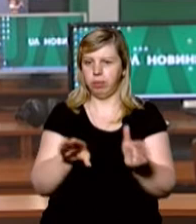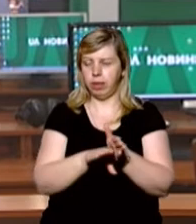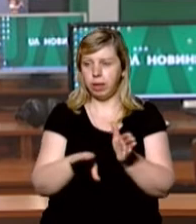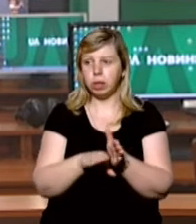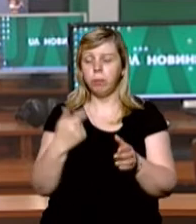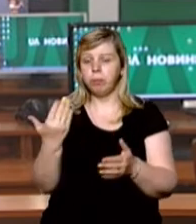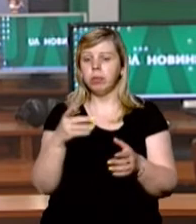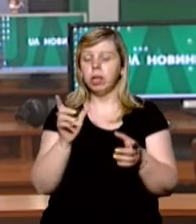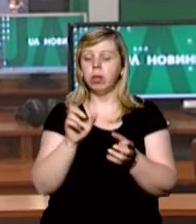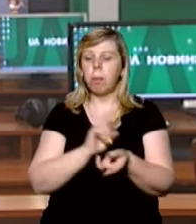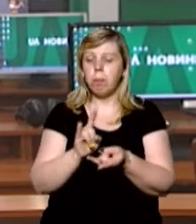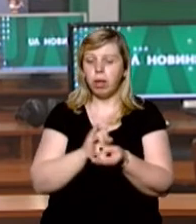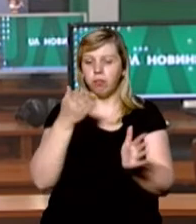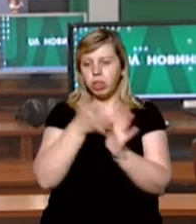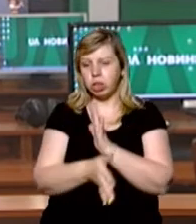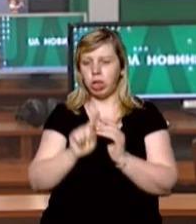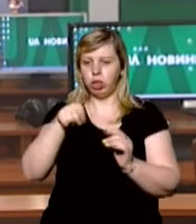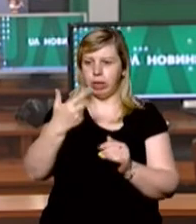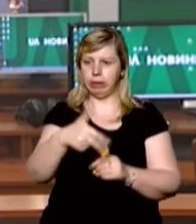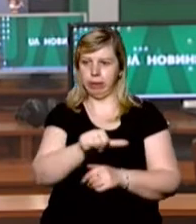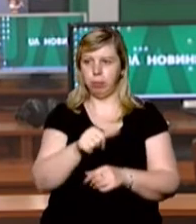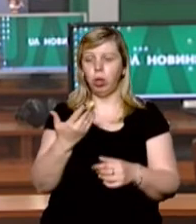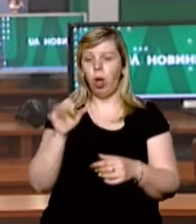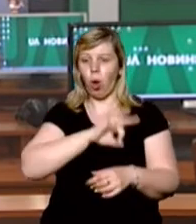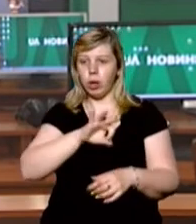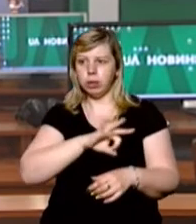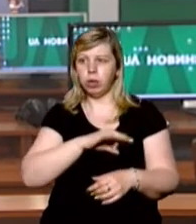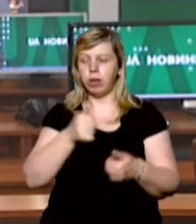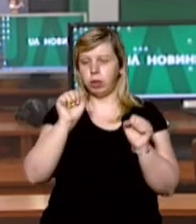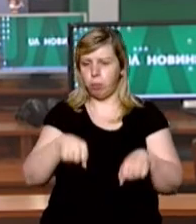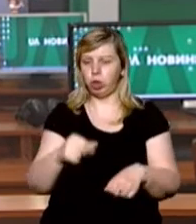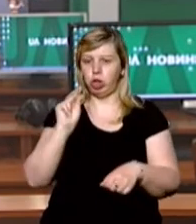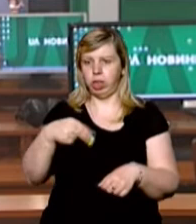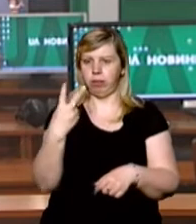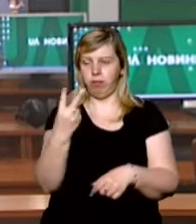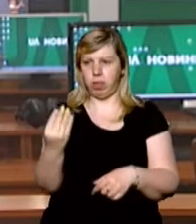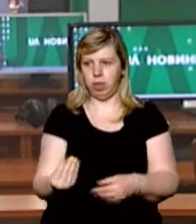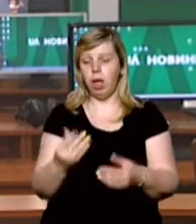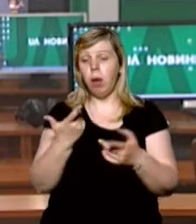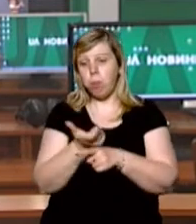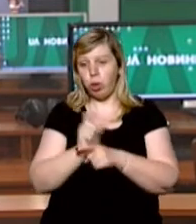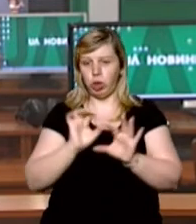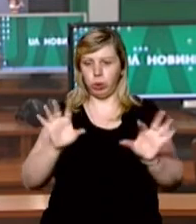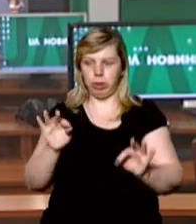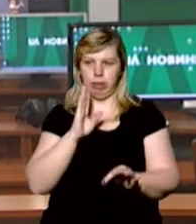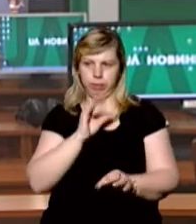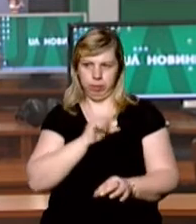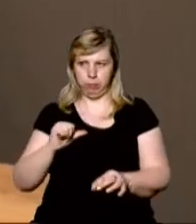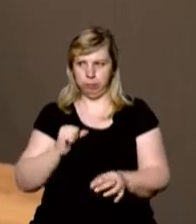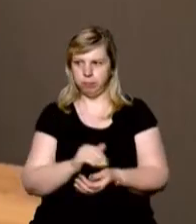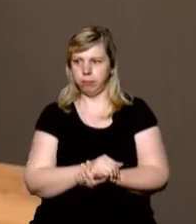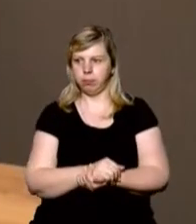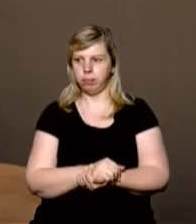словами, на варіння одного мила витрачає півтори години. Користуватися ним можна за два дні. Більше розкаже Діана Фуско.